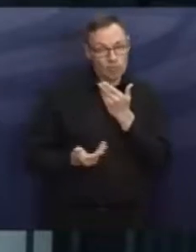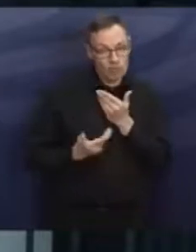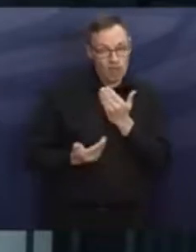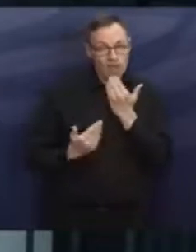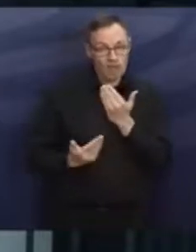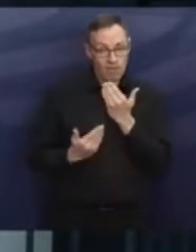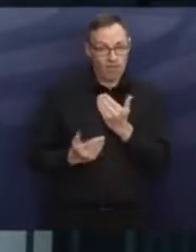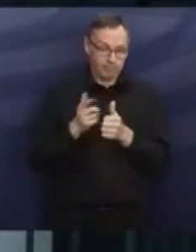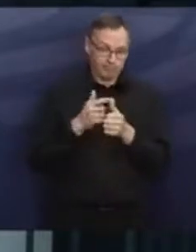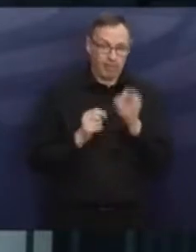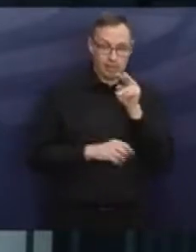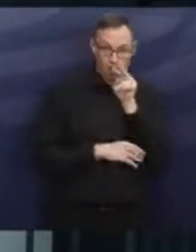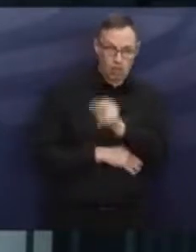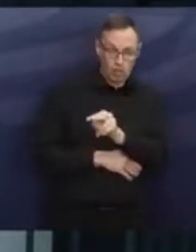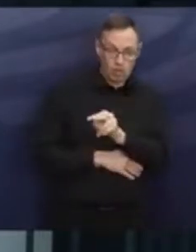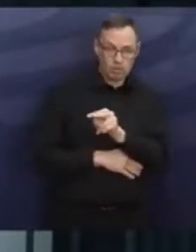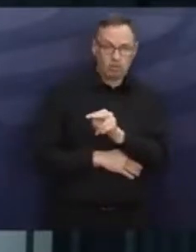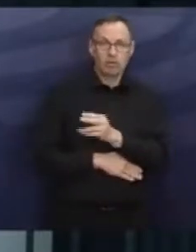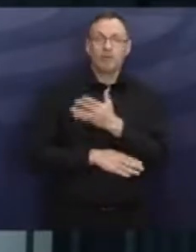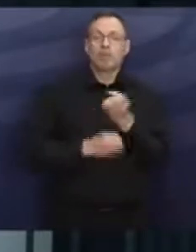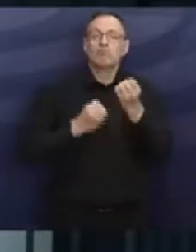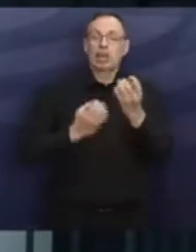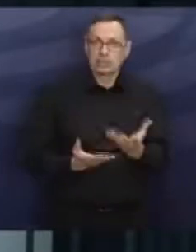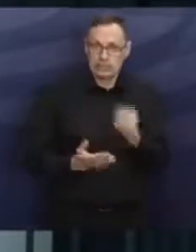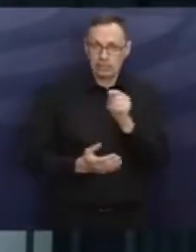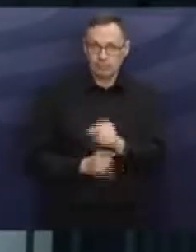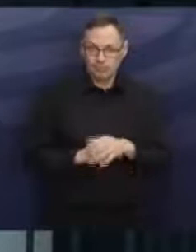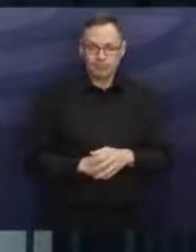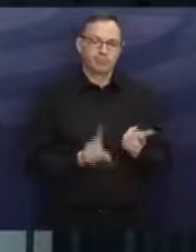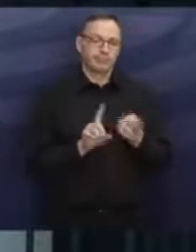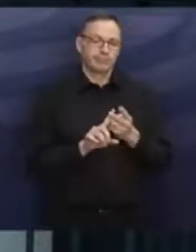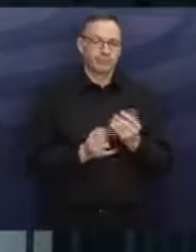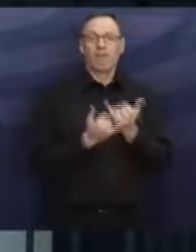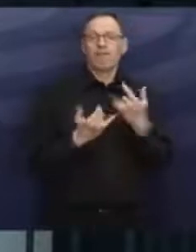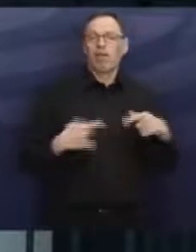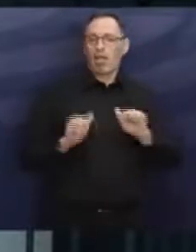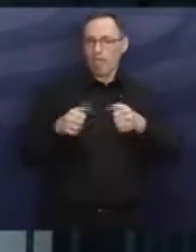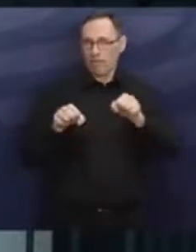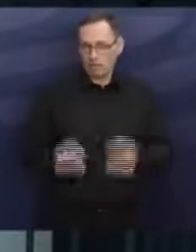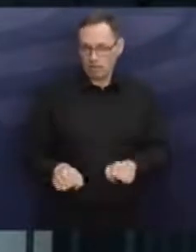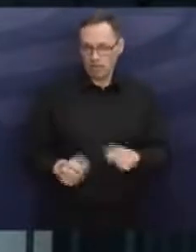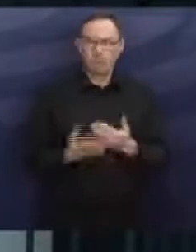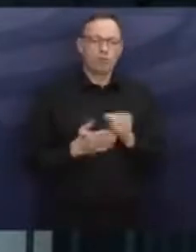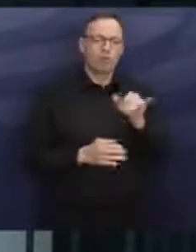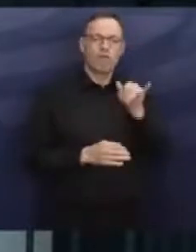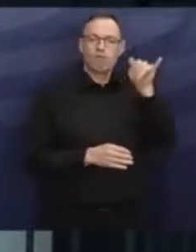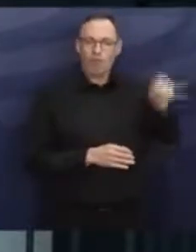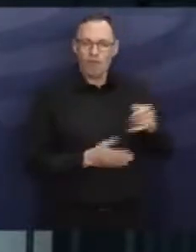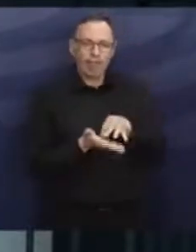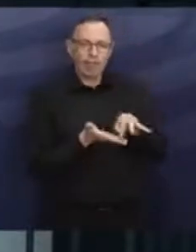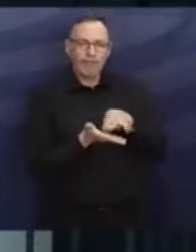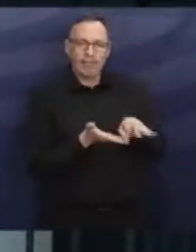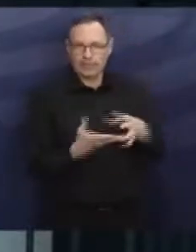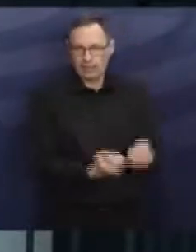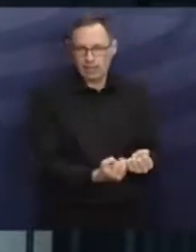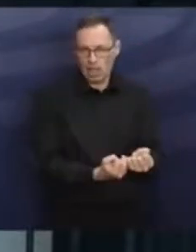erstens genau hinzugucken, was passiert da gerade, zweitens, wie können wir helfen, zum Beispiel den Flughafen die Liquidität erstmal